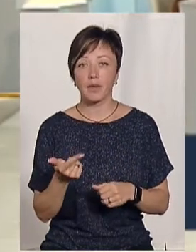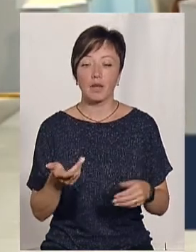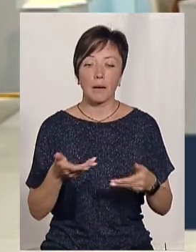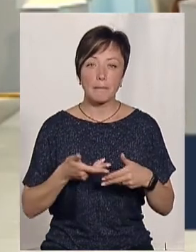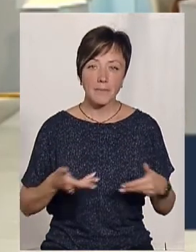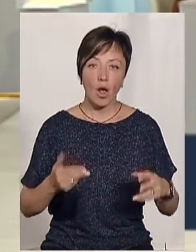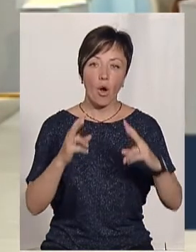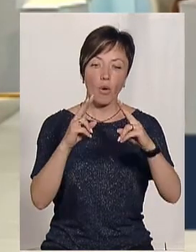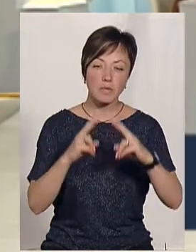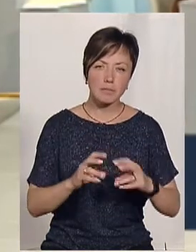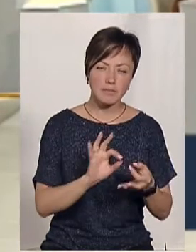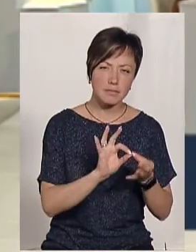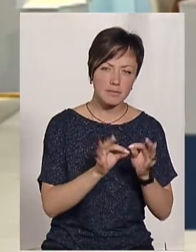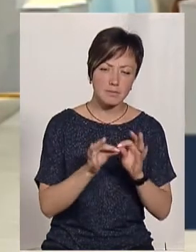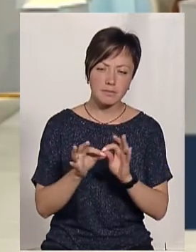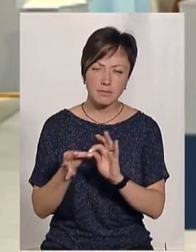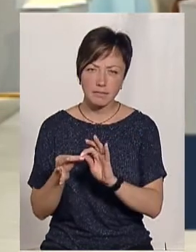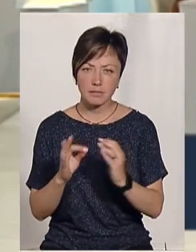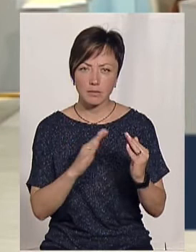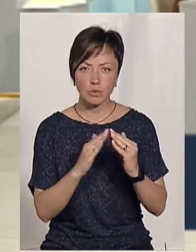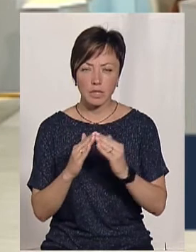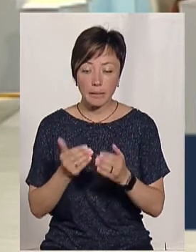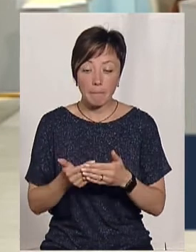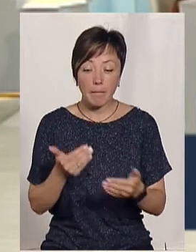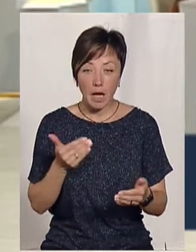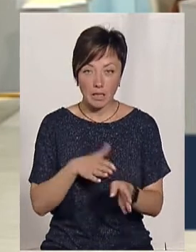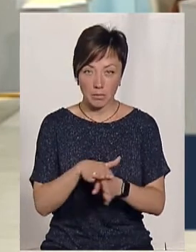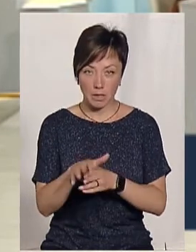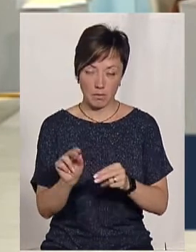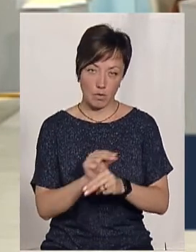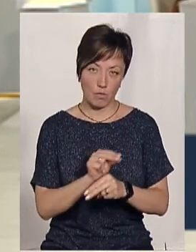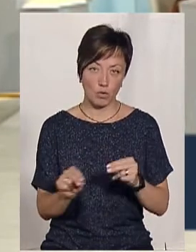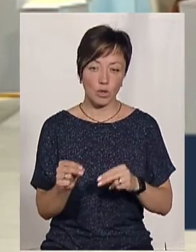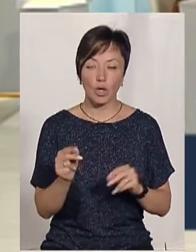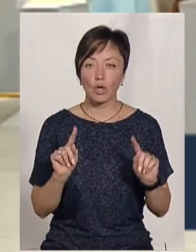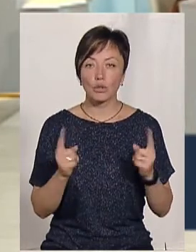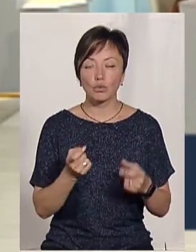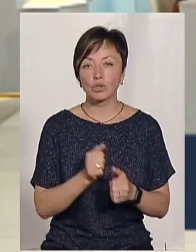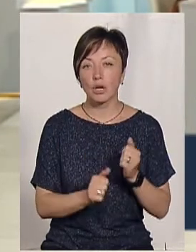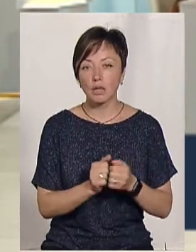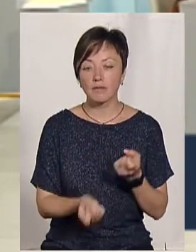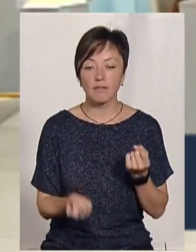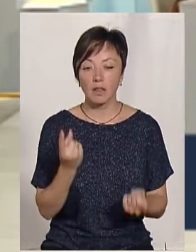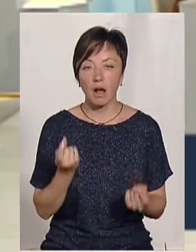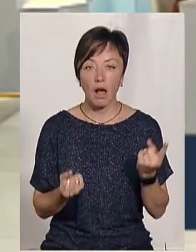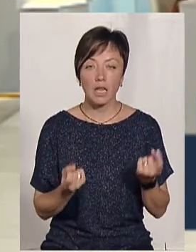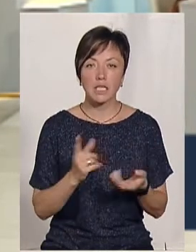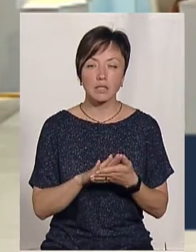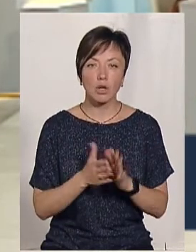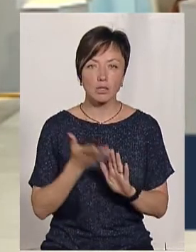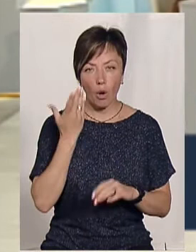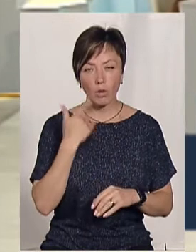обстежуємо детально об'єкти перед тим, як робити капітальні ремонти. Адже доволі таки часто виникали ситуації, коли